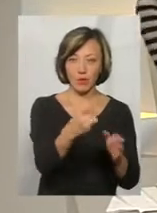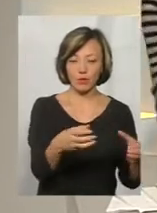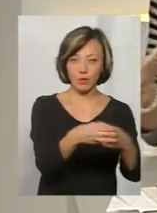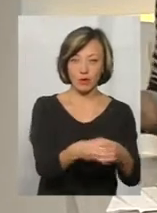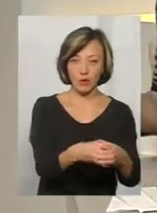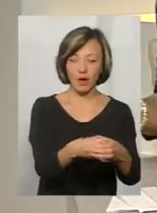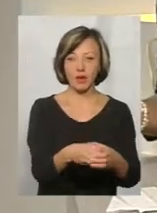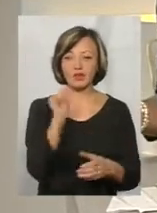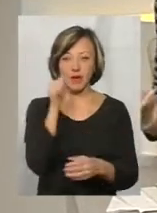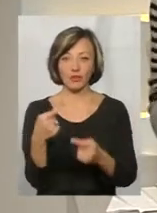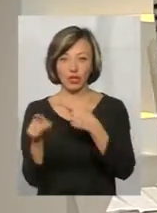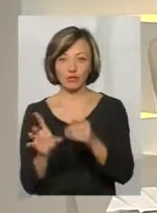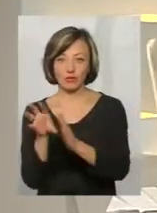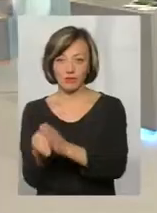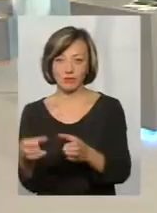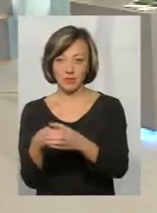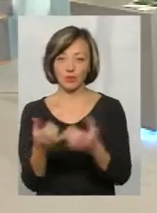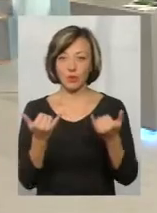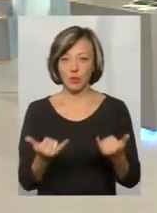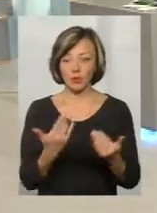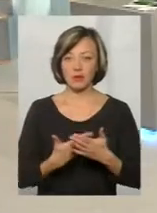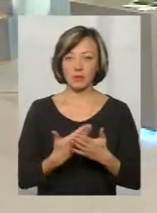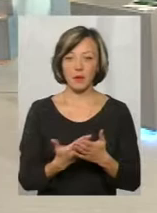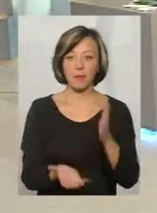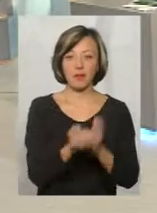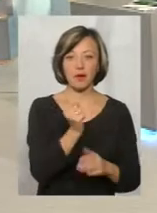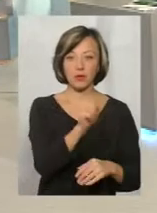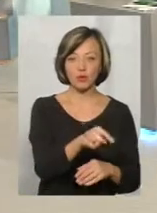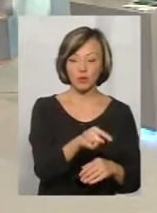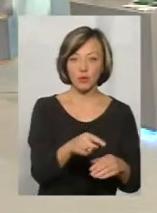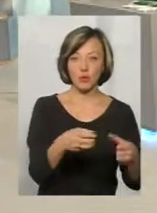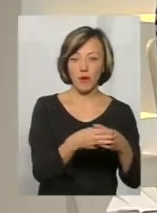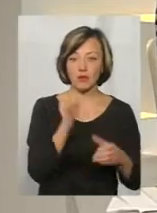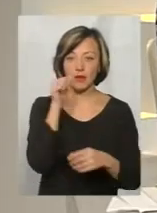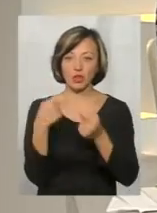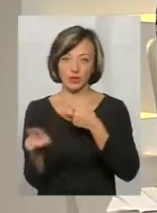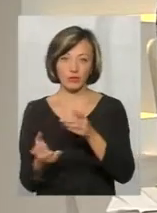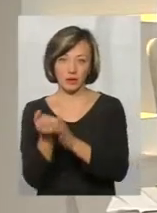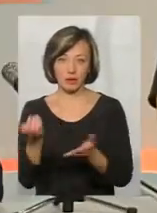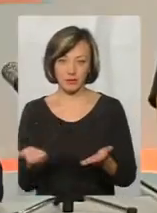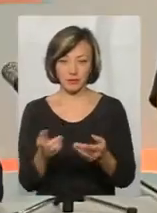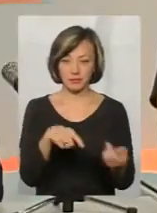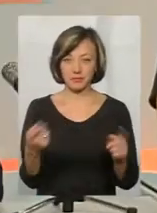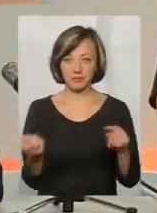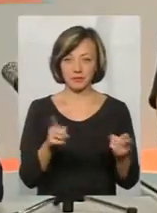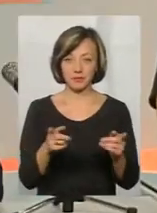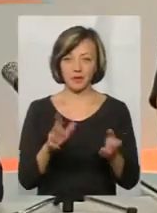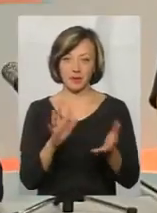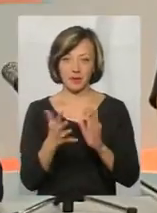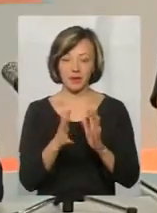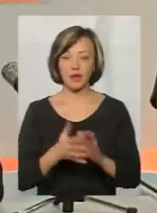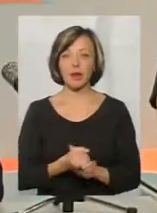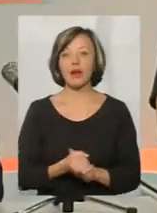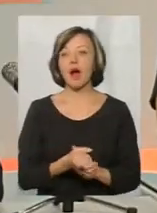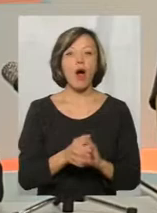політичного берега, завтра до іншого. Сьогодні він підтримує ту політичну силу, завтра іншу. Так, але скоріше, він